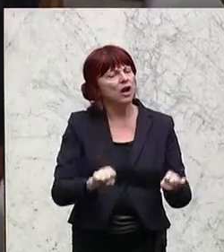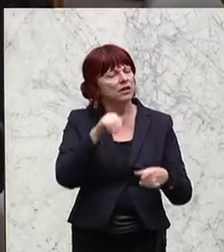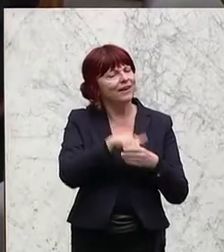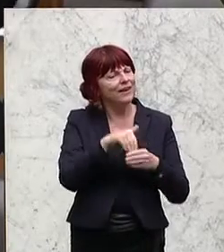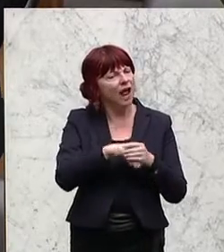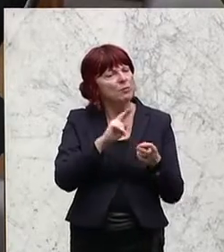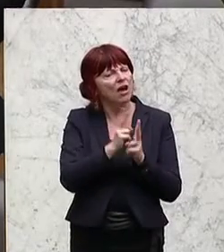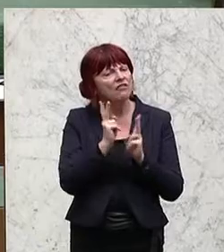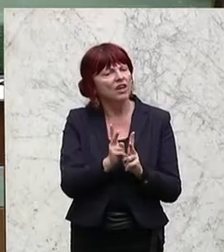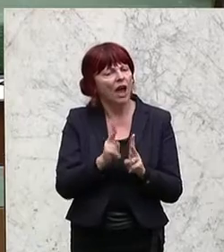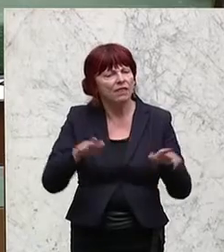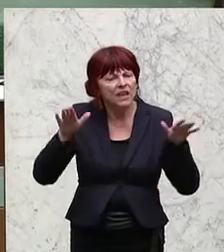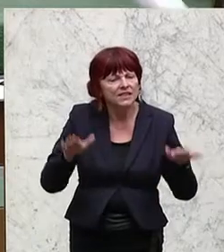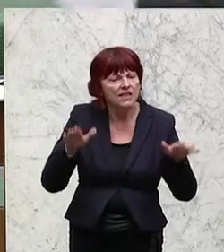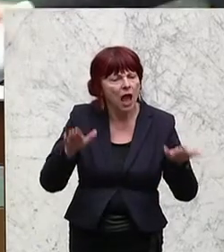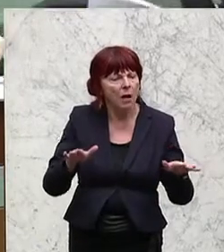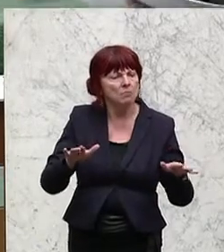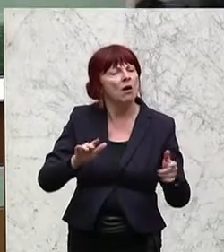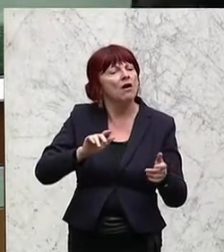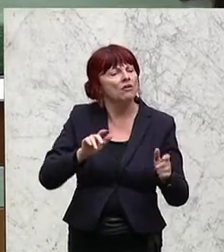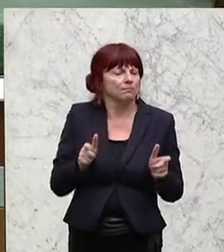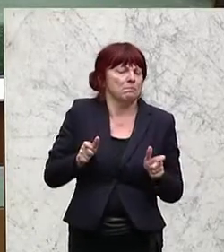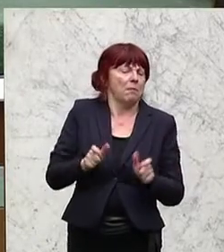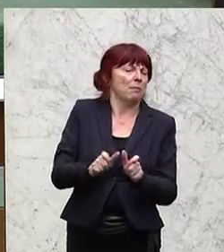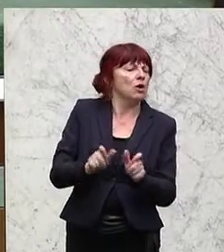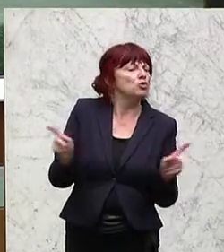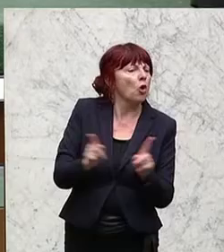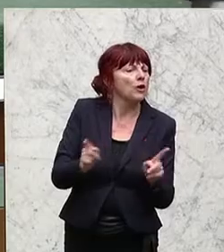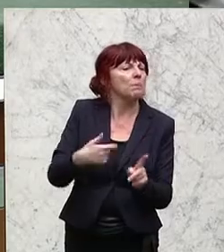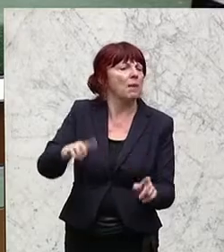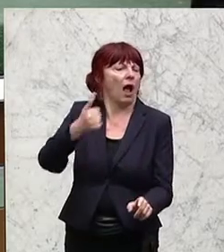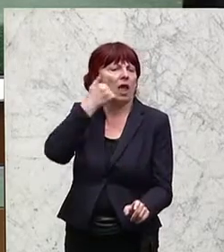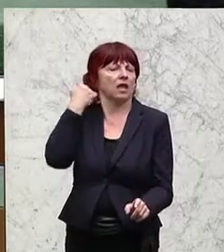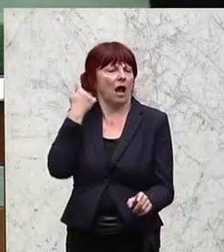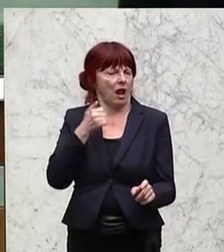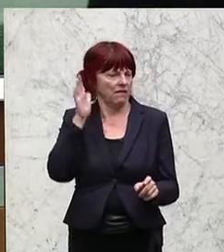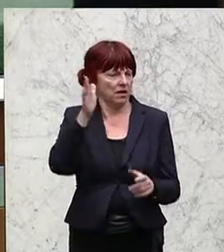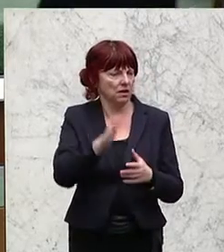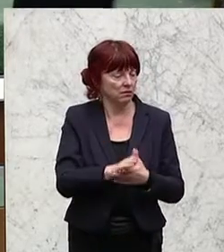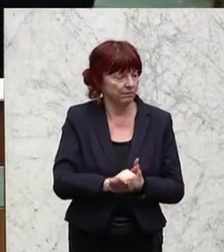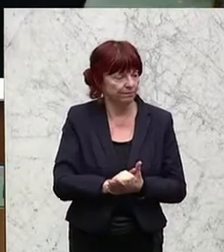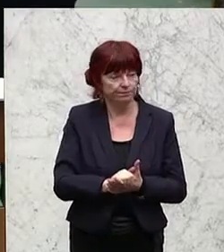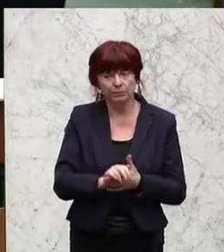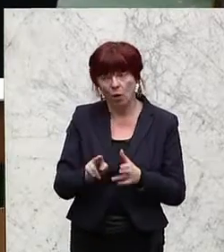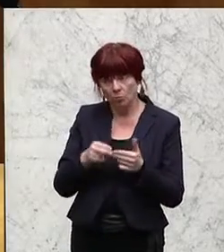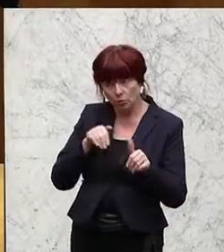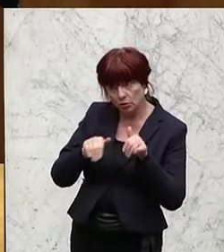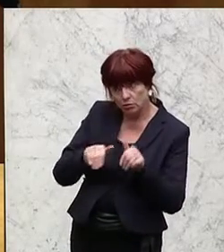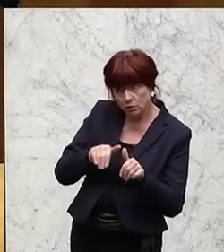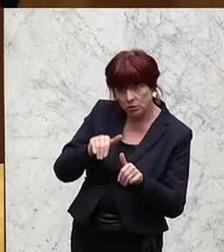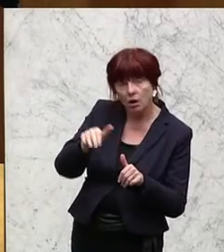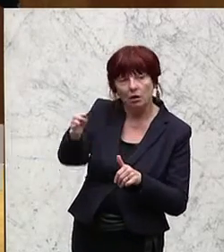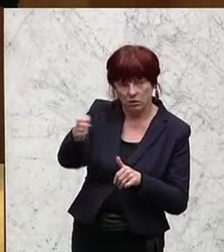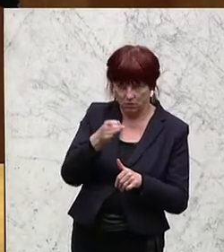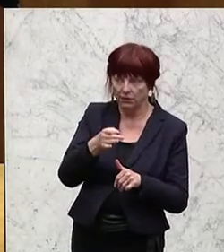Radikalisierungen, hinter Amt gehalten werden? Herr Bundesminister. Sehr geehrter Herr Abgeordneter, Ihre Frage ist